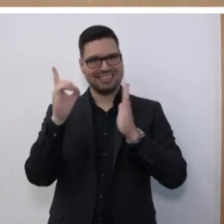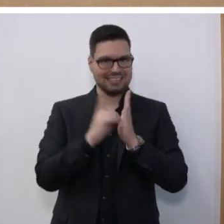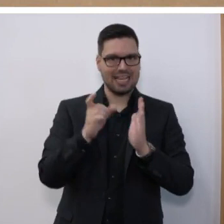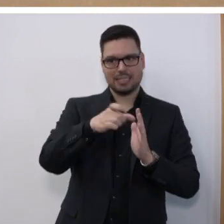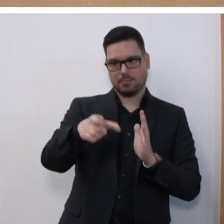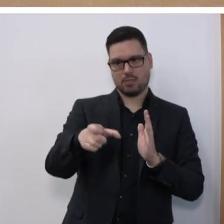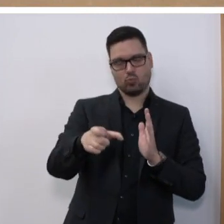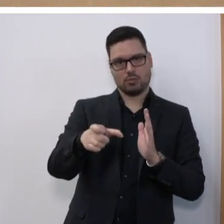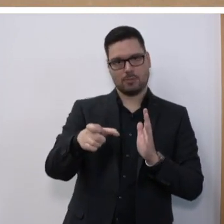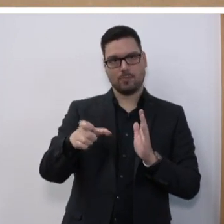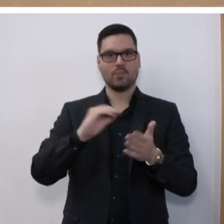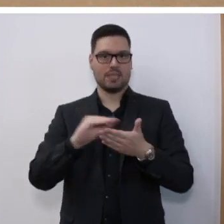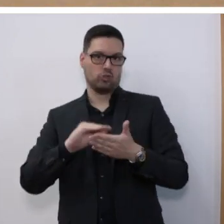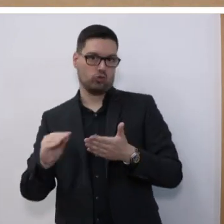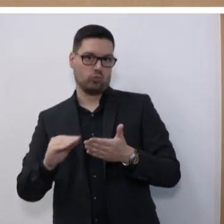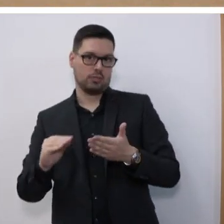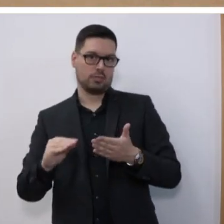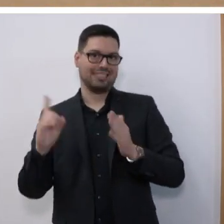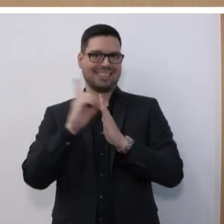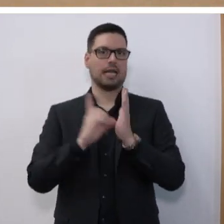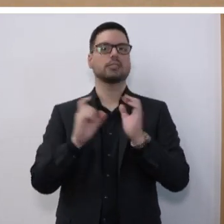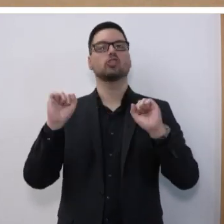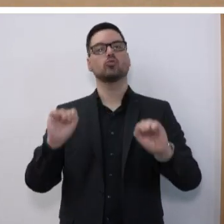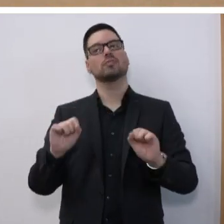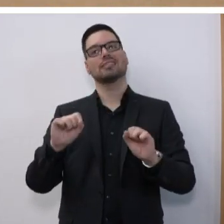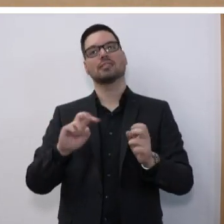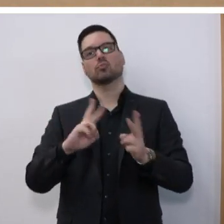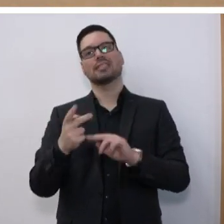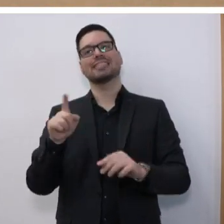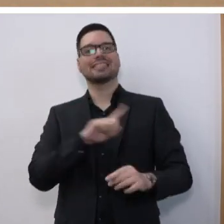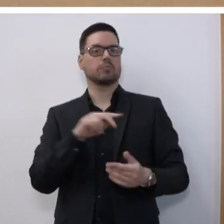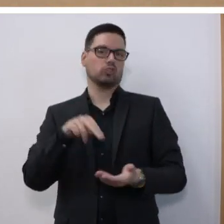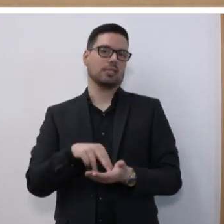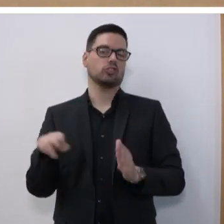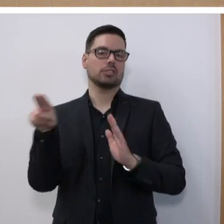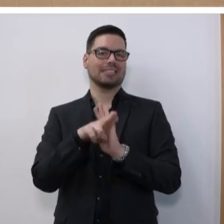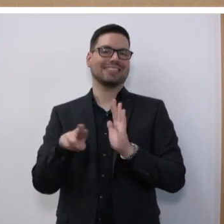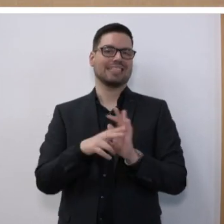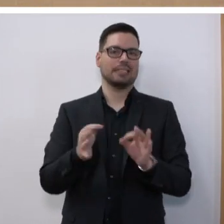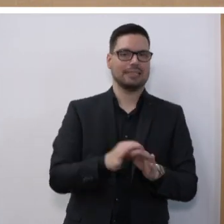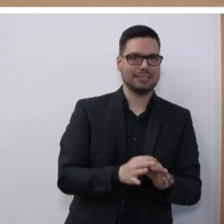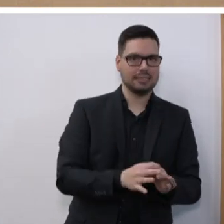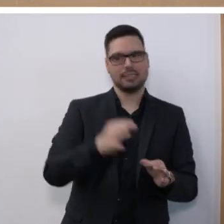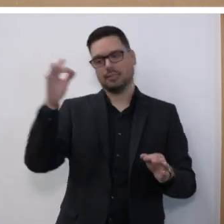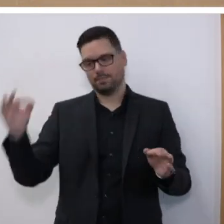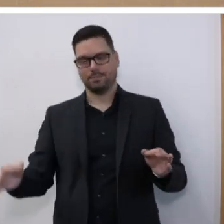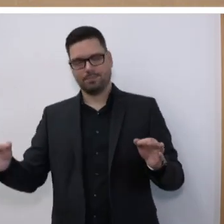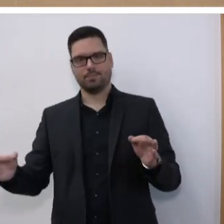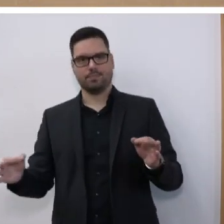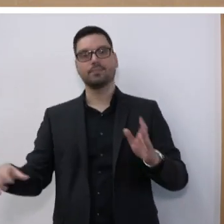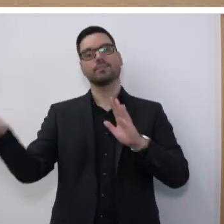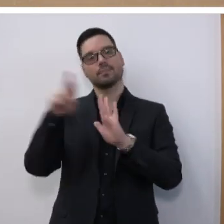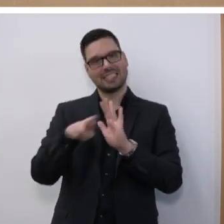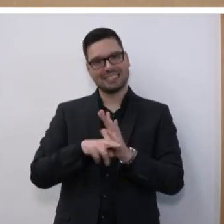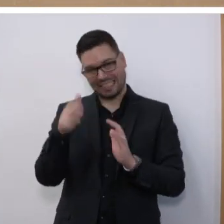in den Schulen konkretisierte Datenschutz wird nun in ein eigenständiges Gesetz überführt. Das Gesetz